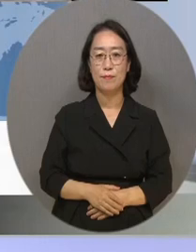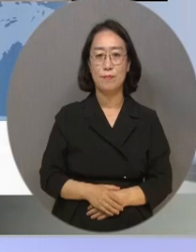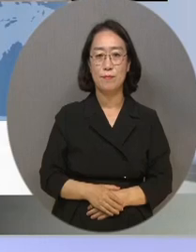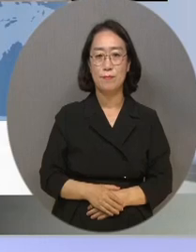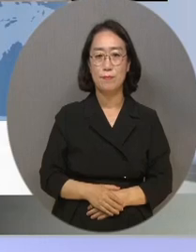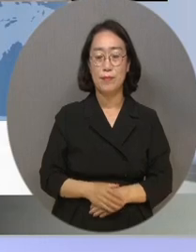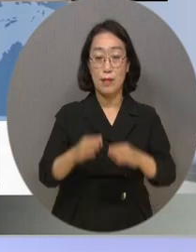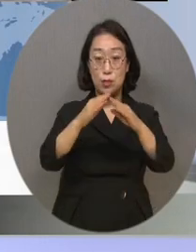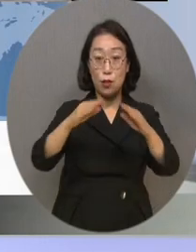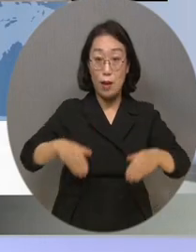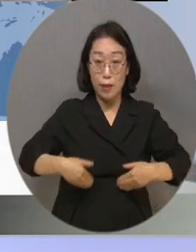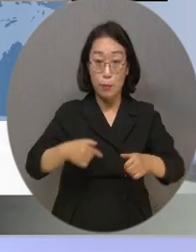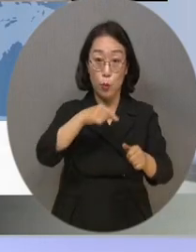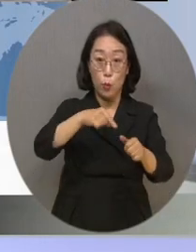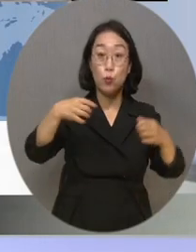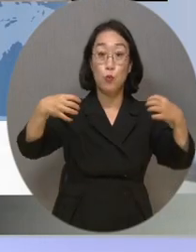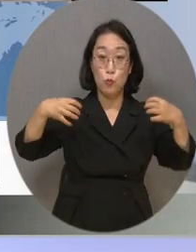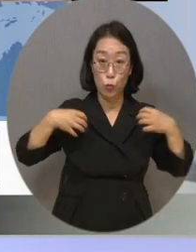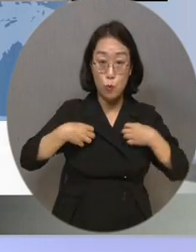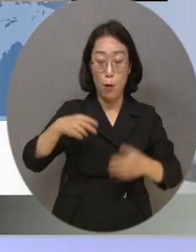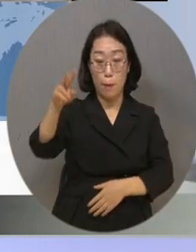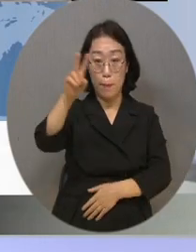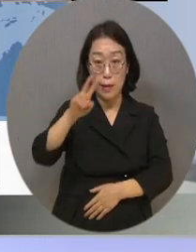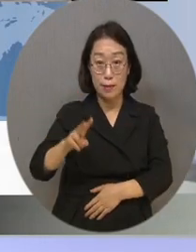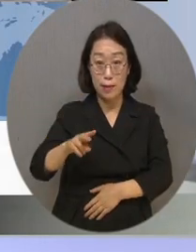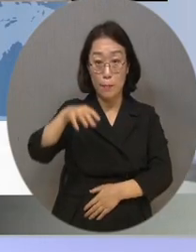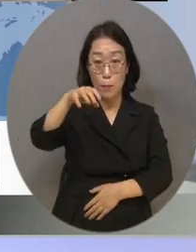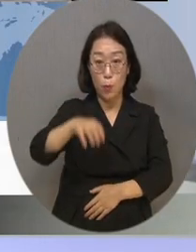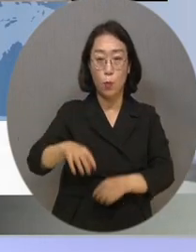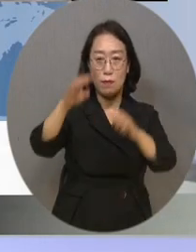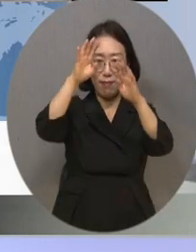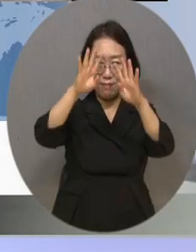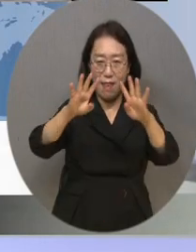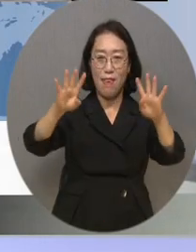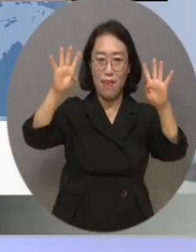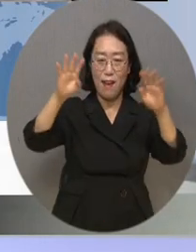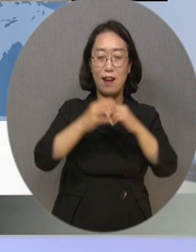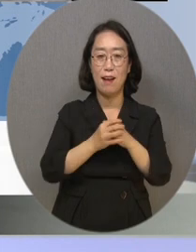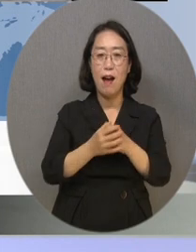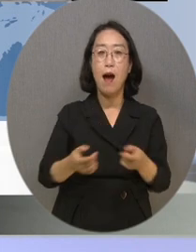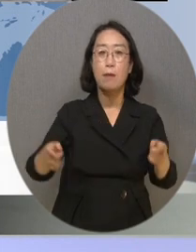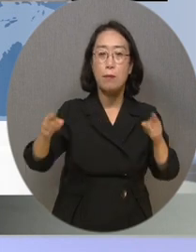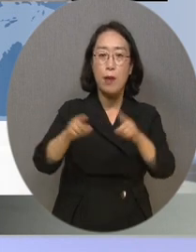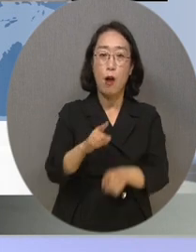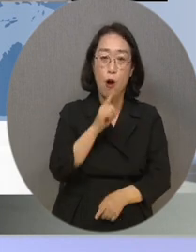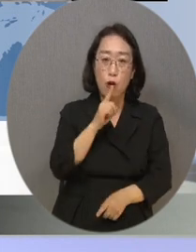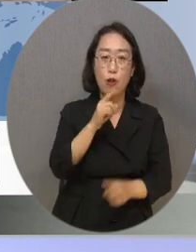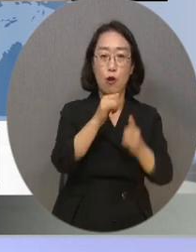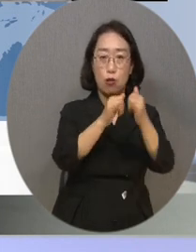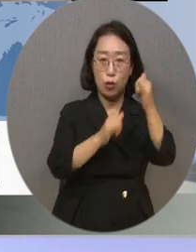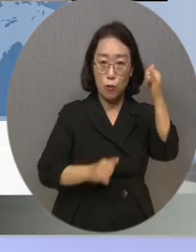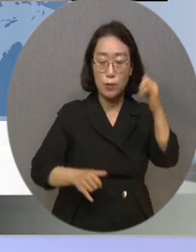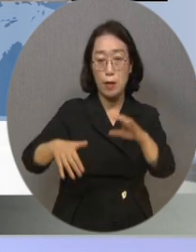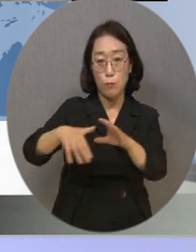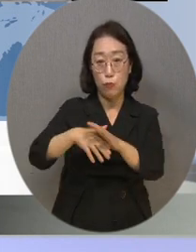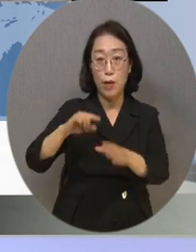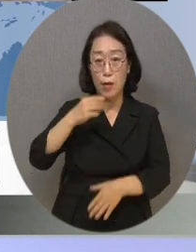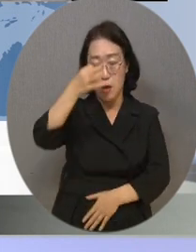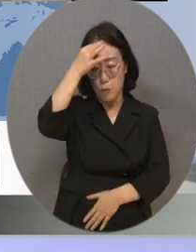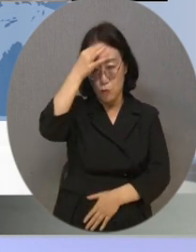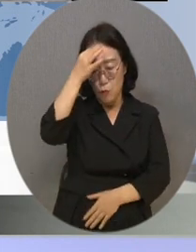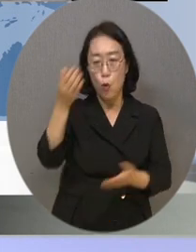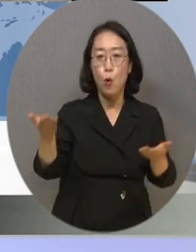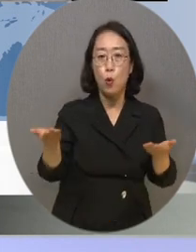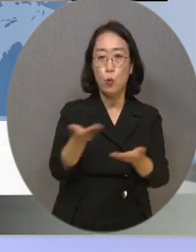전라남도 교육청이 베트남 호치민시에 있는 반랑대학교와 언어와 역사, 문화, 예술에 대한